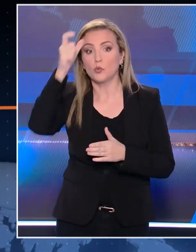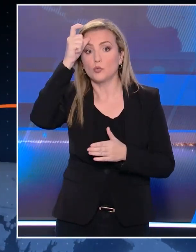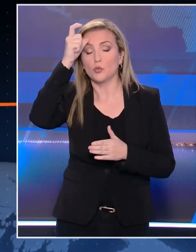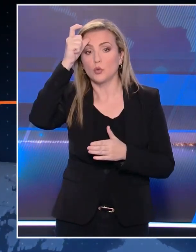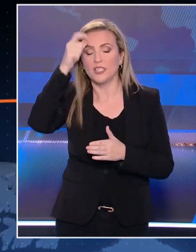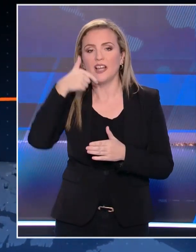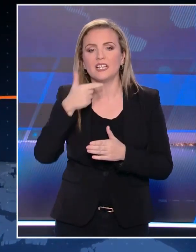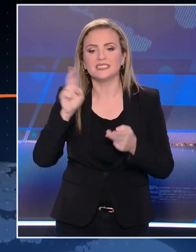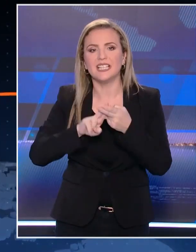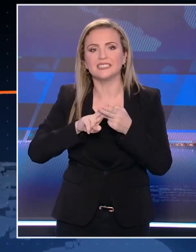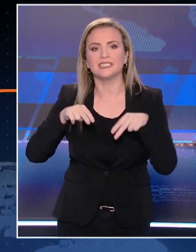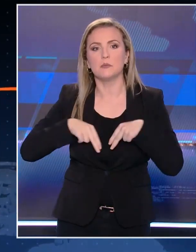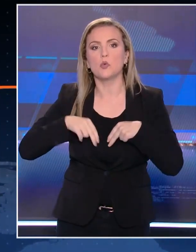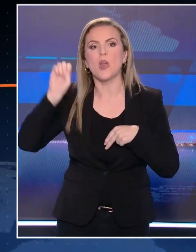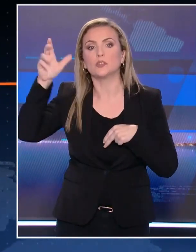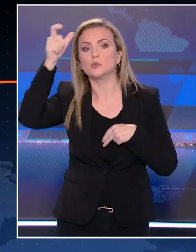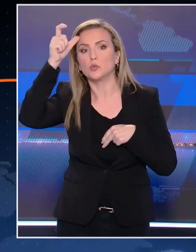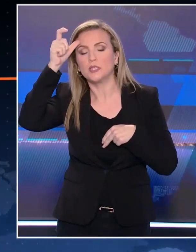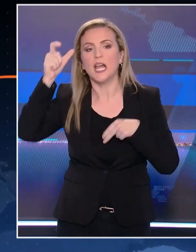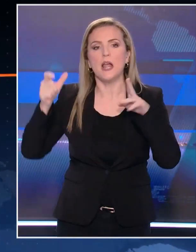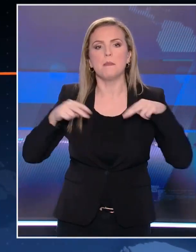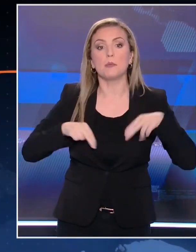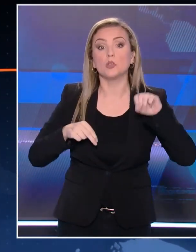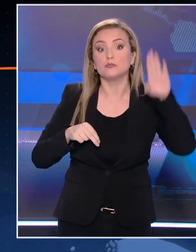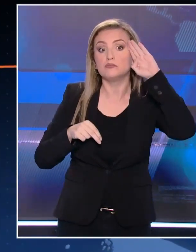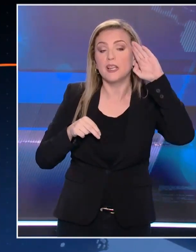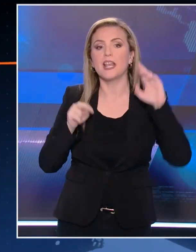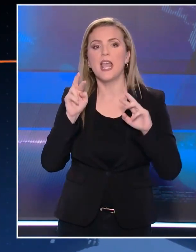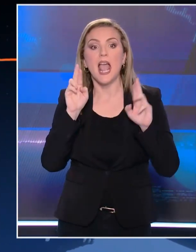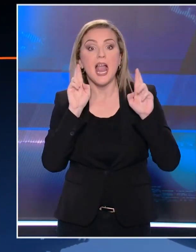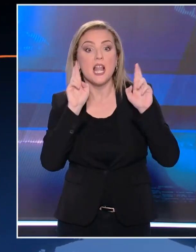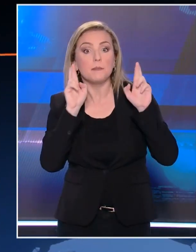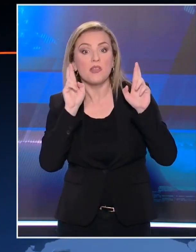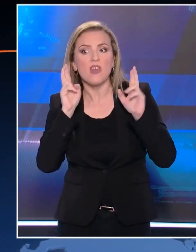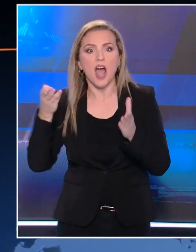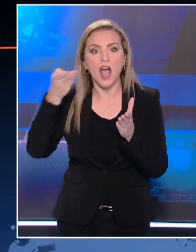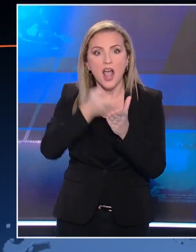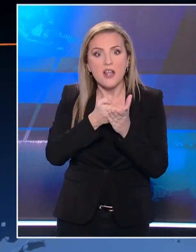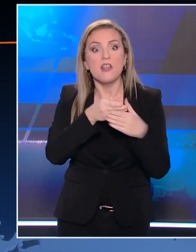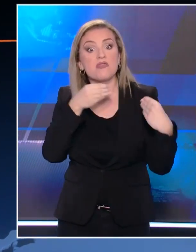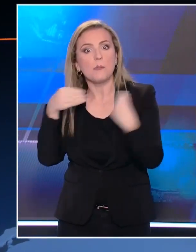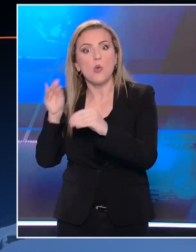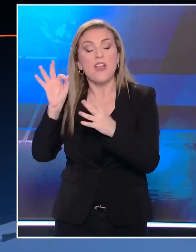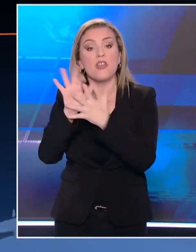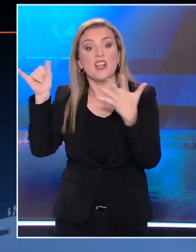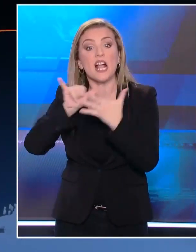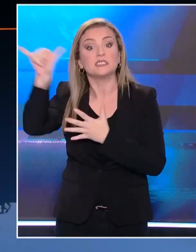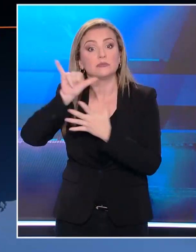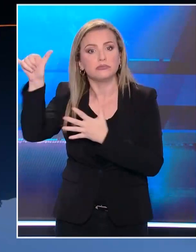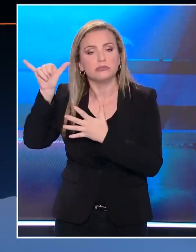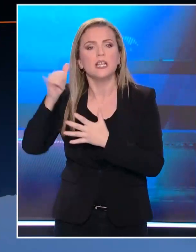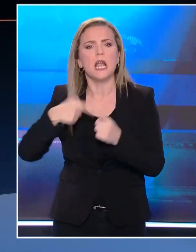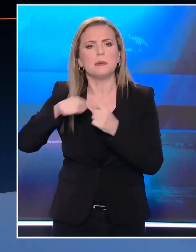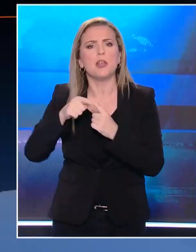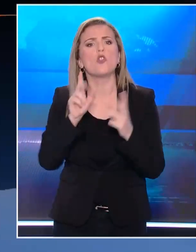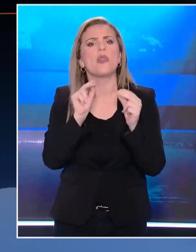Άγκυρα το φιάσκο της συνάντησης της Αβούς ο Γλουμπλίνγκες, οποίο είχε επενδύσει ότι θα έπαιρνε έστω ένα θετικό νεύμα για τα F-16, αλλά και ότι δεν θα τίθεται το θέμα για τον μπλόκο